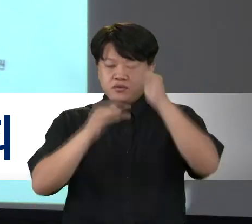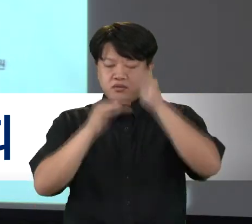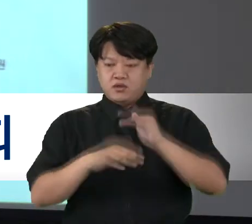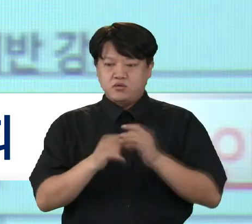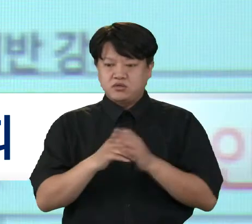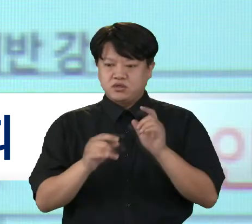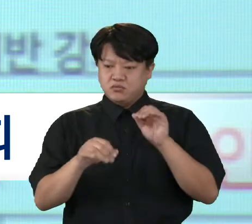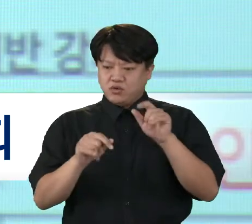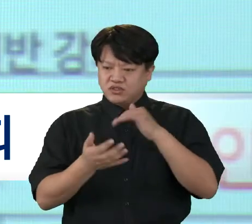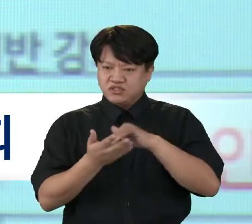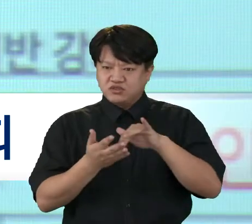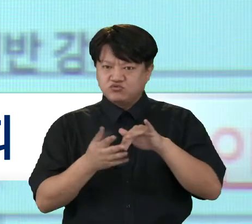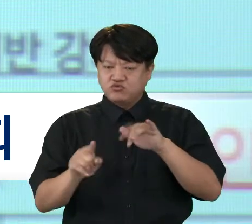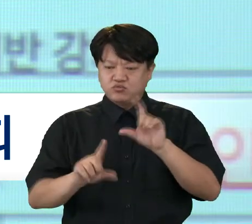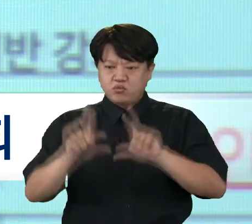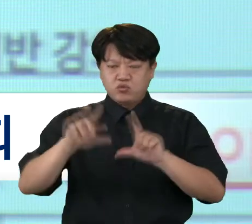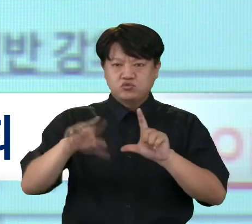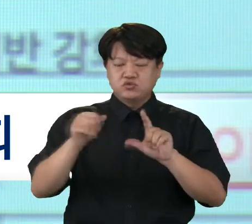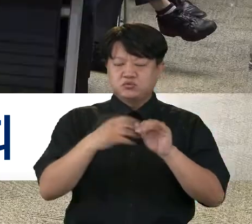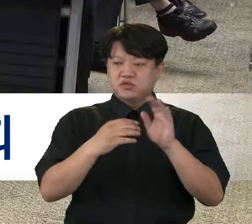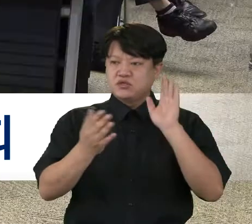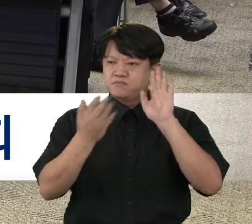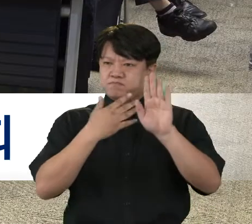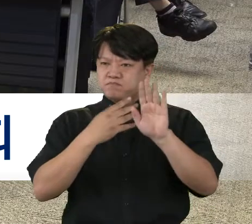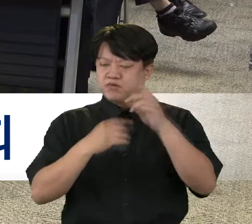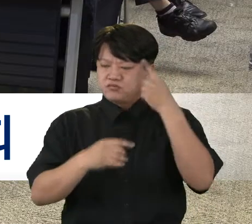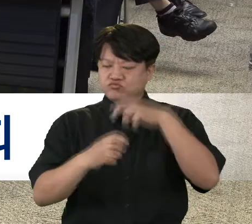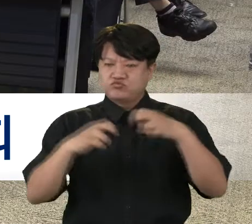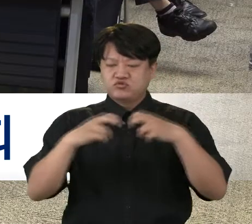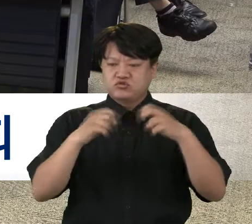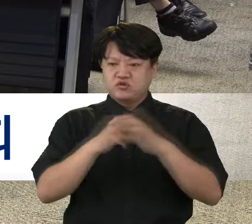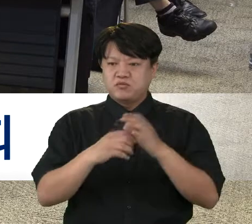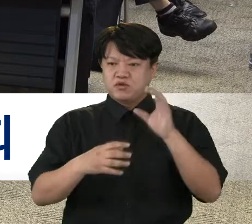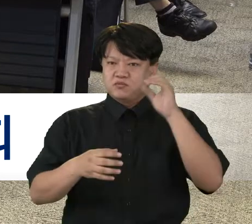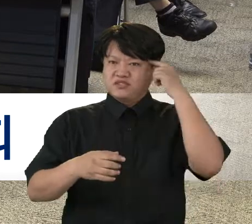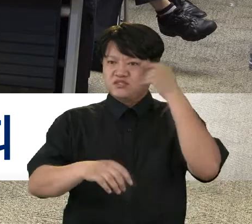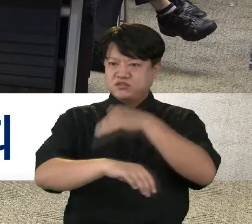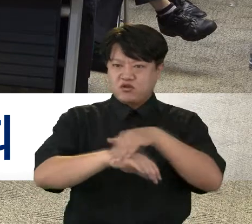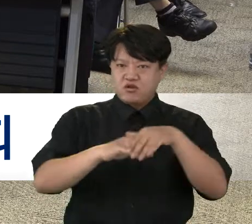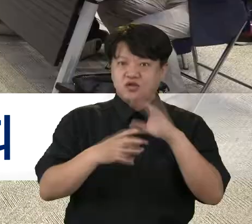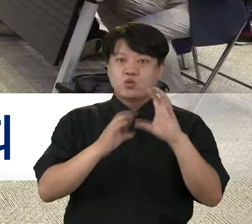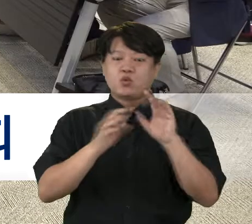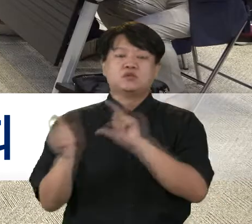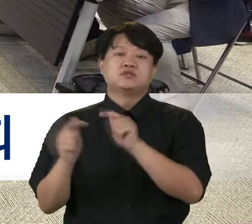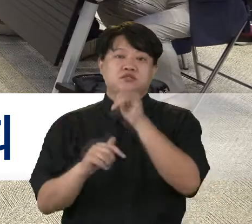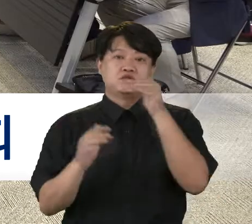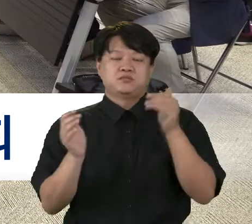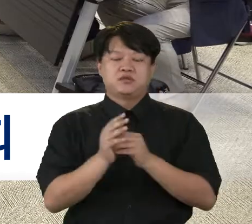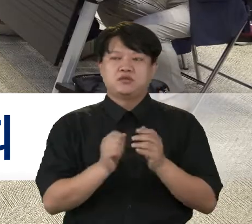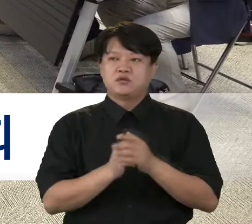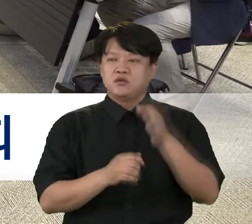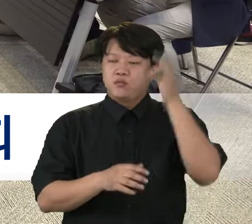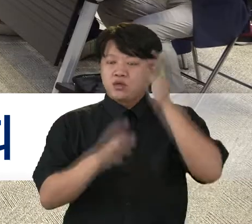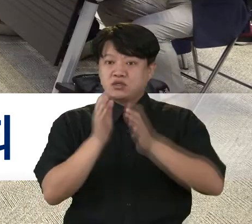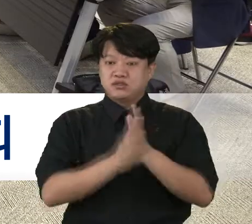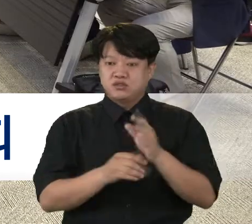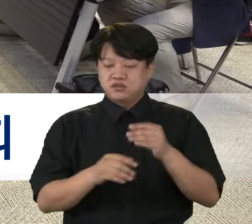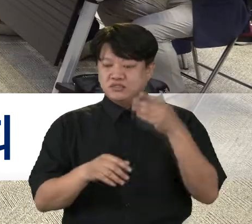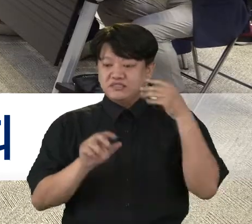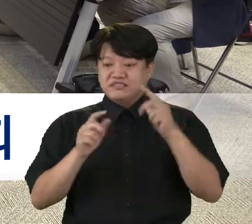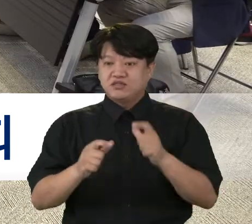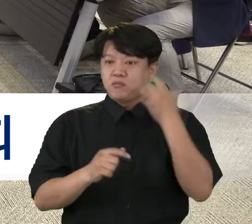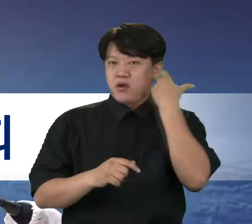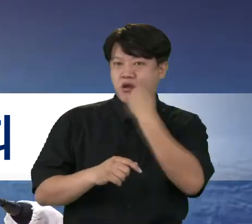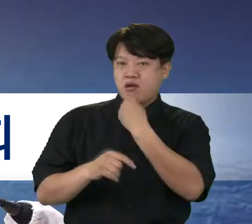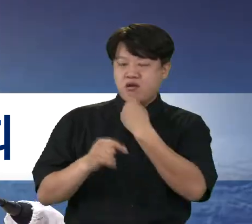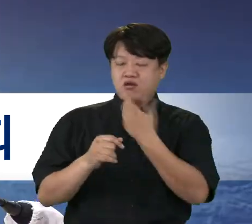전망분석, 인구정책에 대한 비전 및 전략 제시, 토론 등으로 이뤄졌습니다. 또 시는 지역의 매력도 상승을